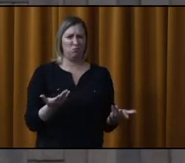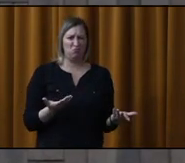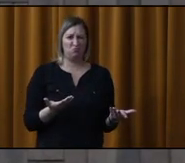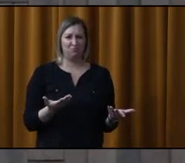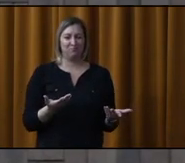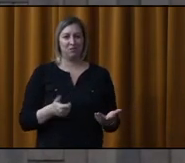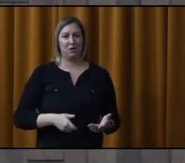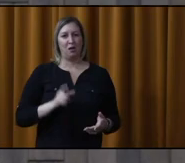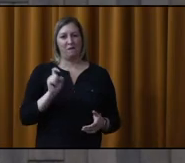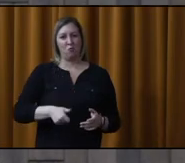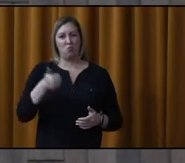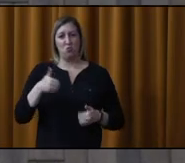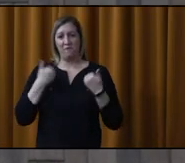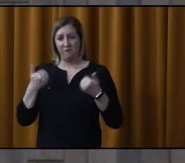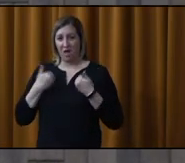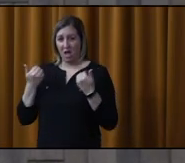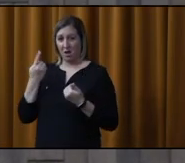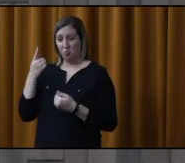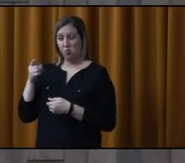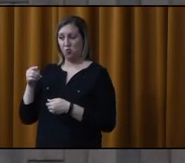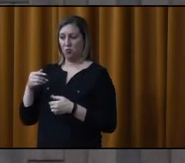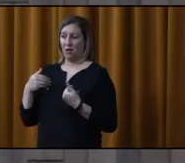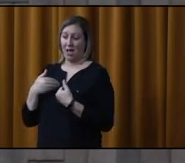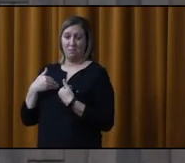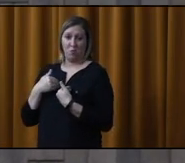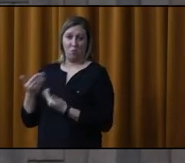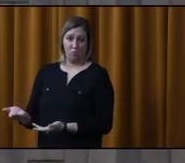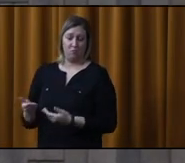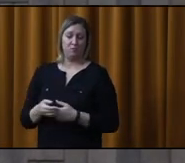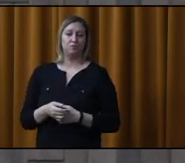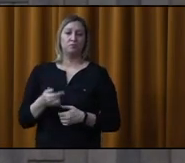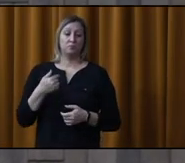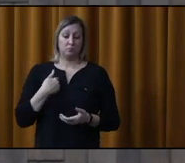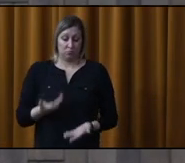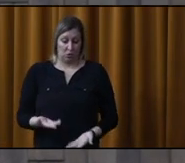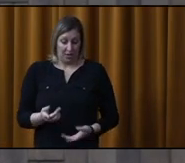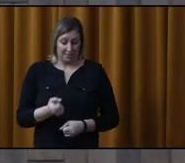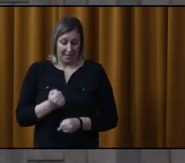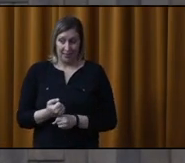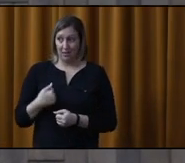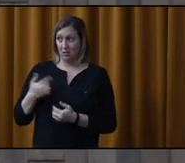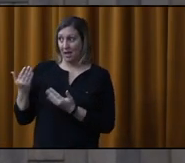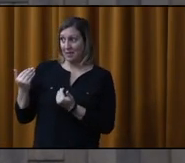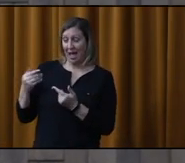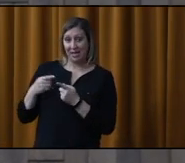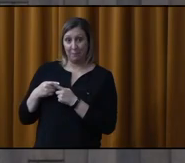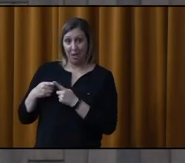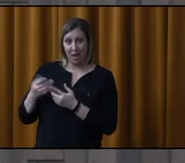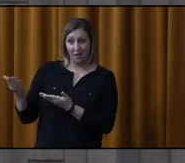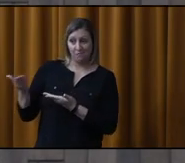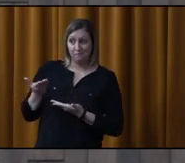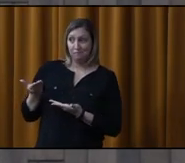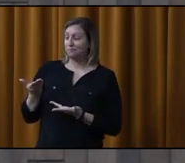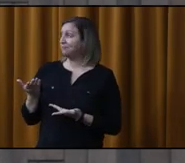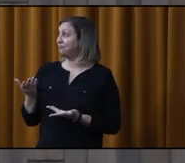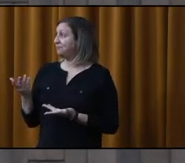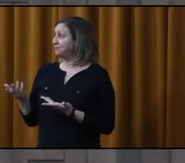animaux s'amusent. Donc, on va investir. Dès cette année, on attend l'équipement. y a déjà de